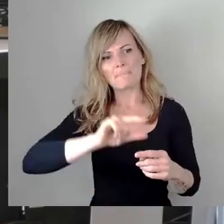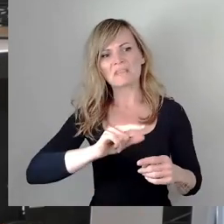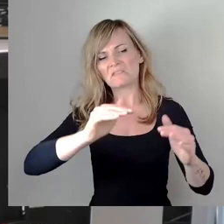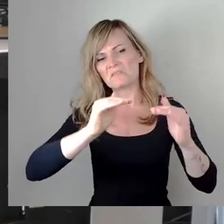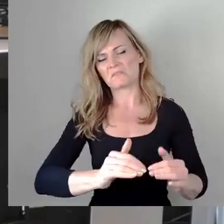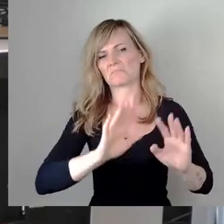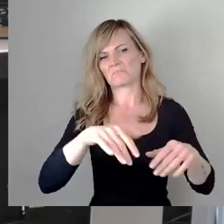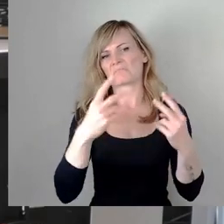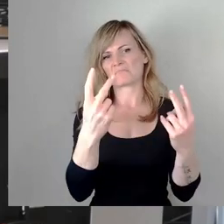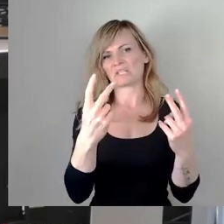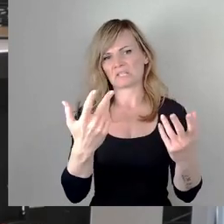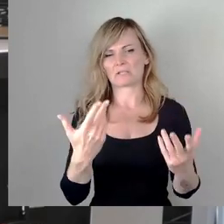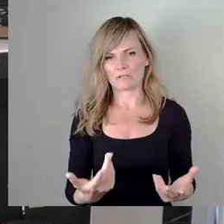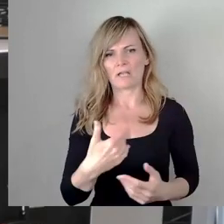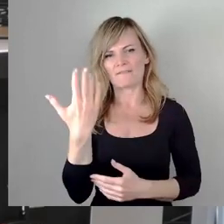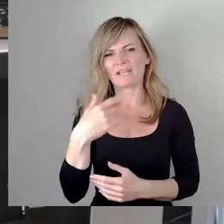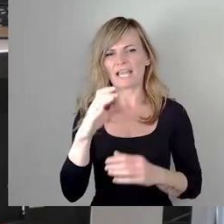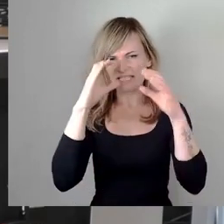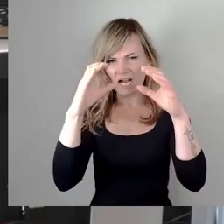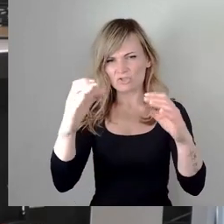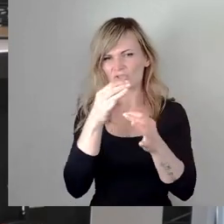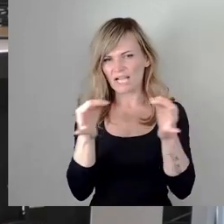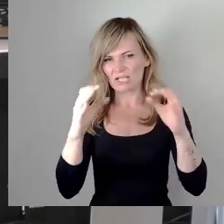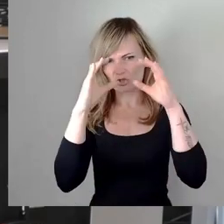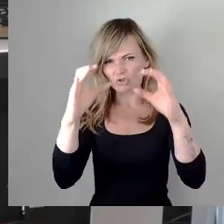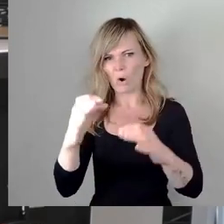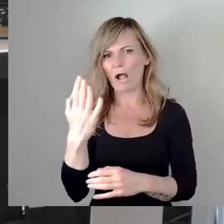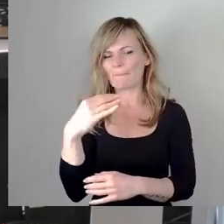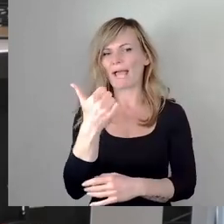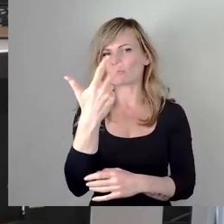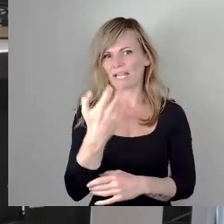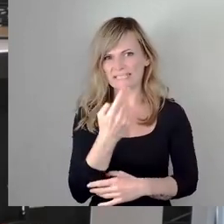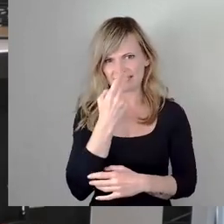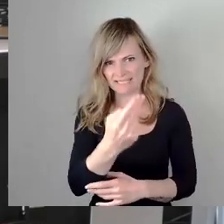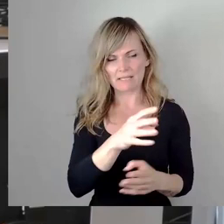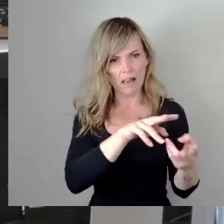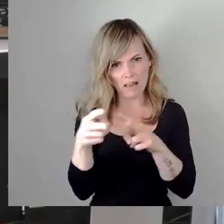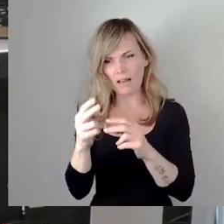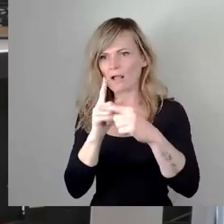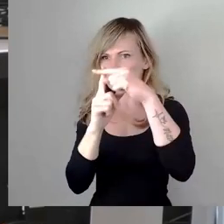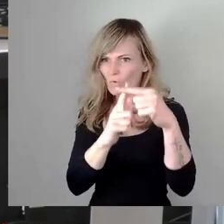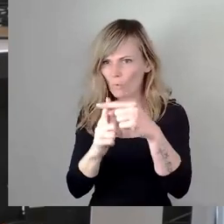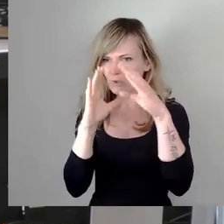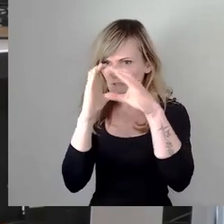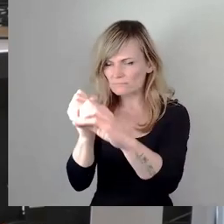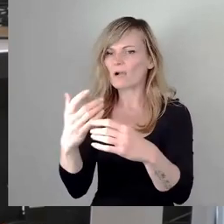haben Sie die Tagesschau gesehen am 31. Stattdessen lag der Fokus auf ein paar besoffenen Jugendlichen